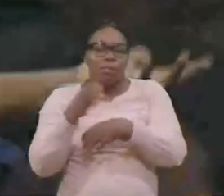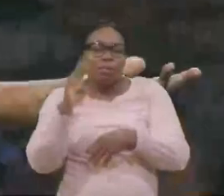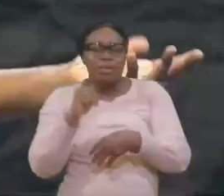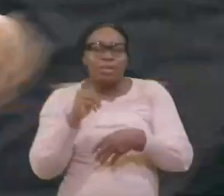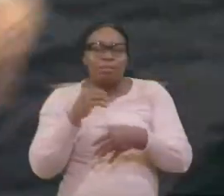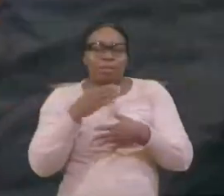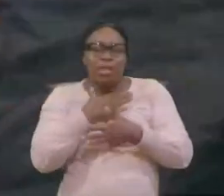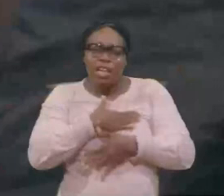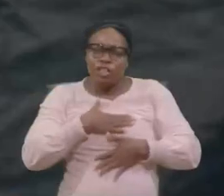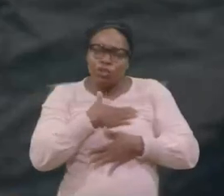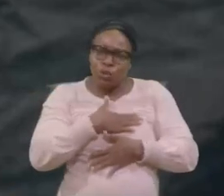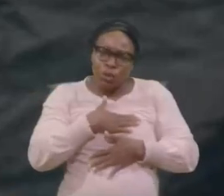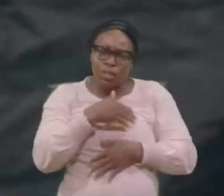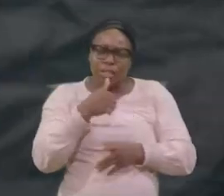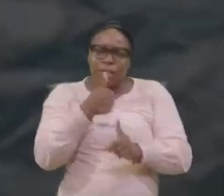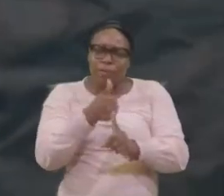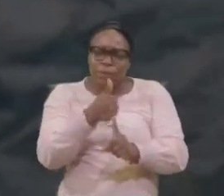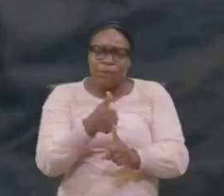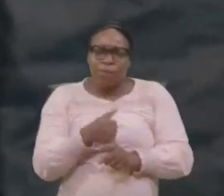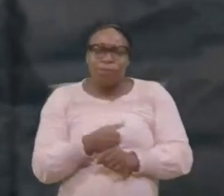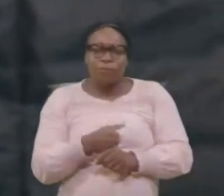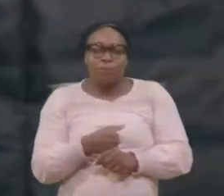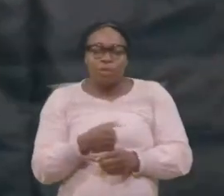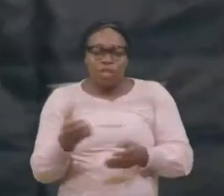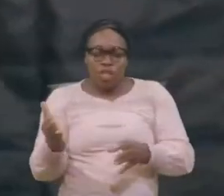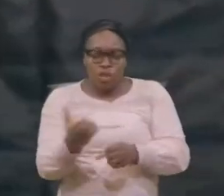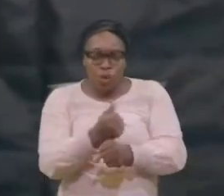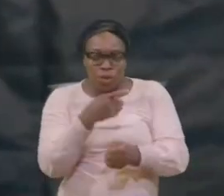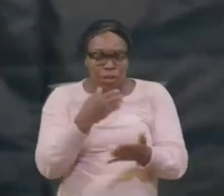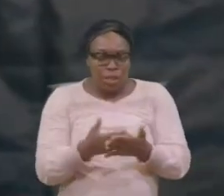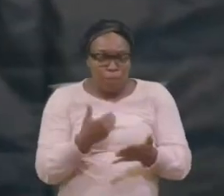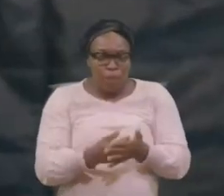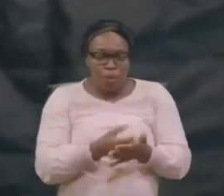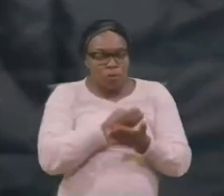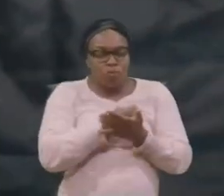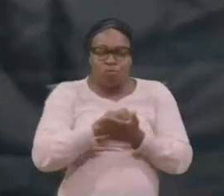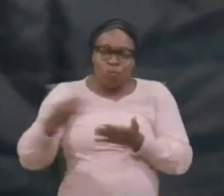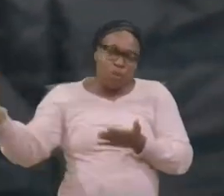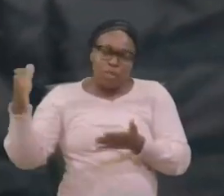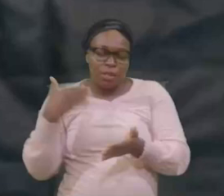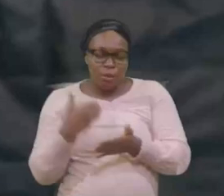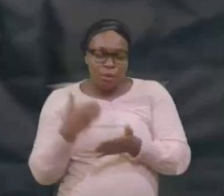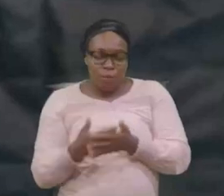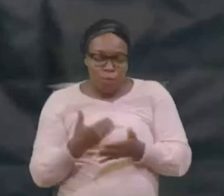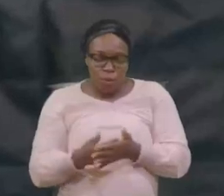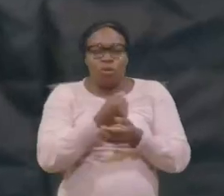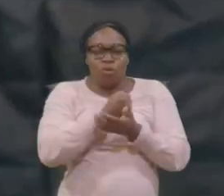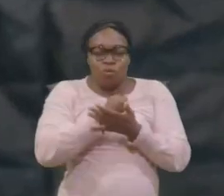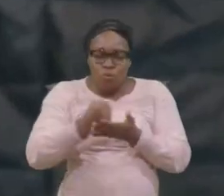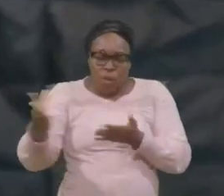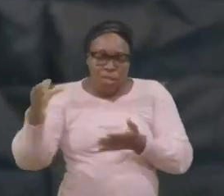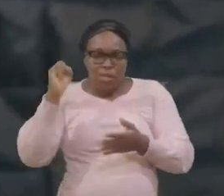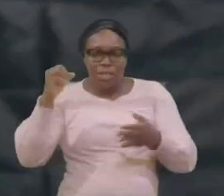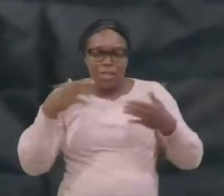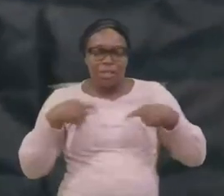le poussait à croire qu'il jouissait de la vie il a tout dispersé il